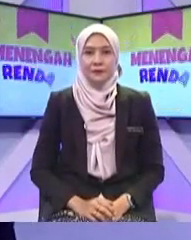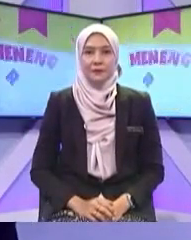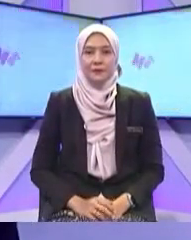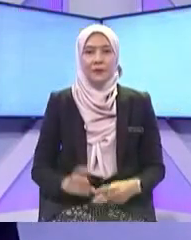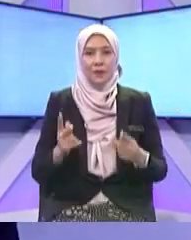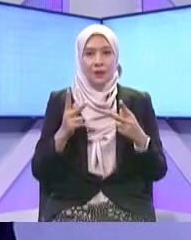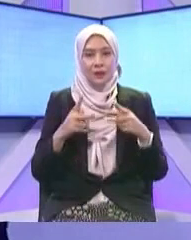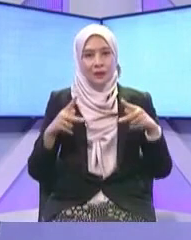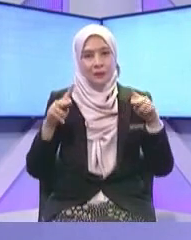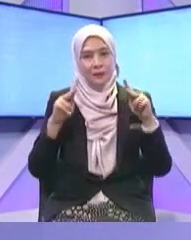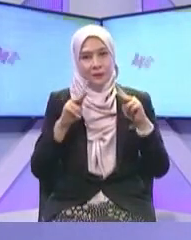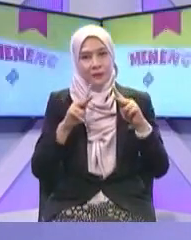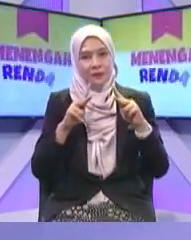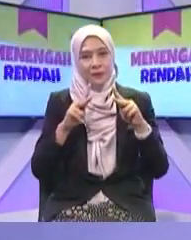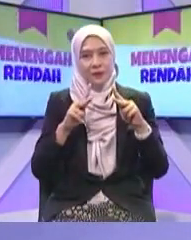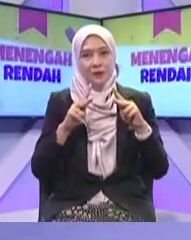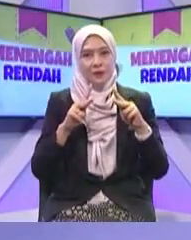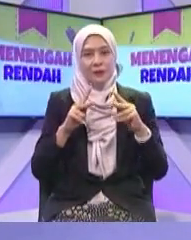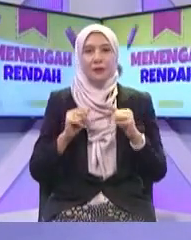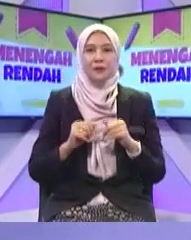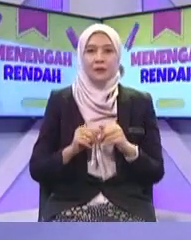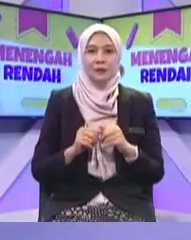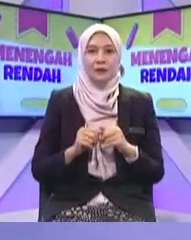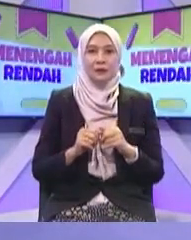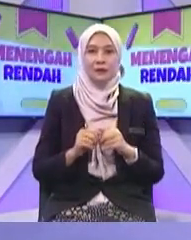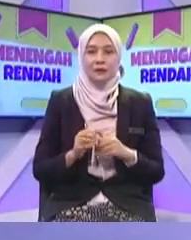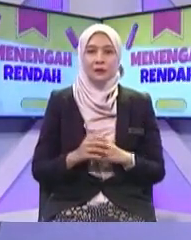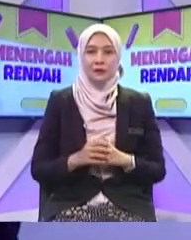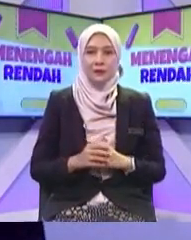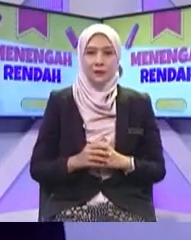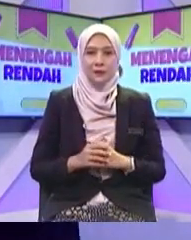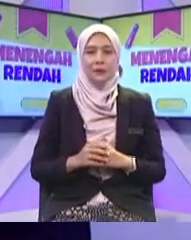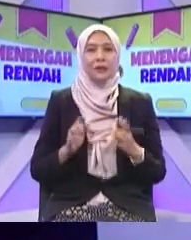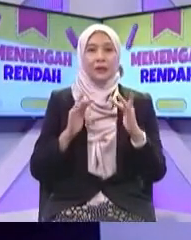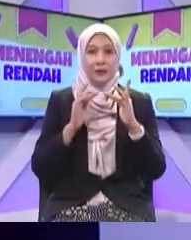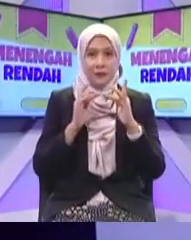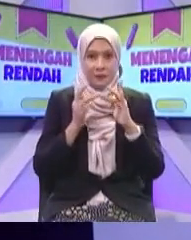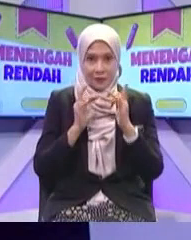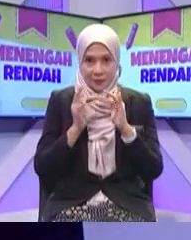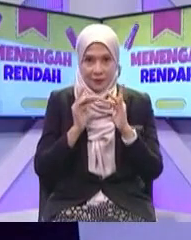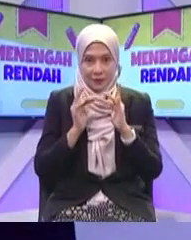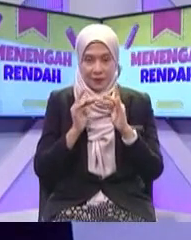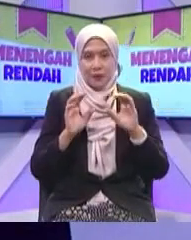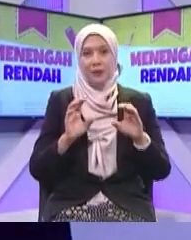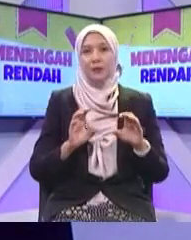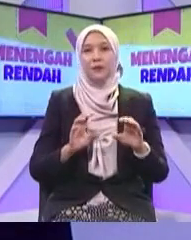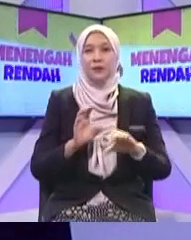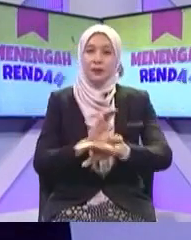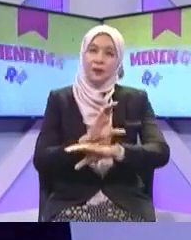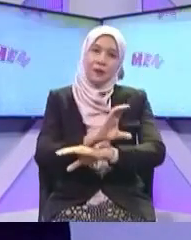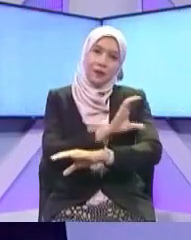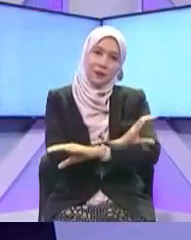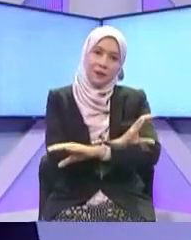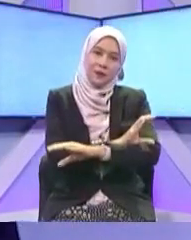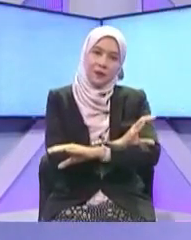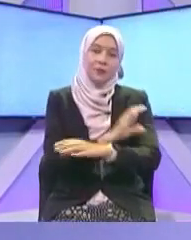adalah Pelbagai maklumat Dari seluruh dunia Dapat diperoleh Dengan melayari internet Menggunakan komputer Semuanya di hujung jari Di